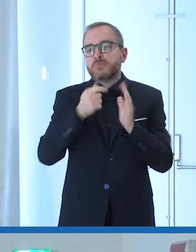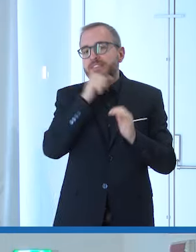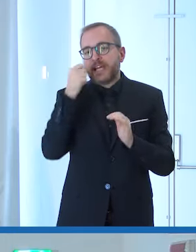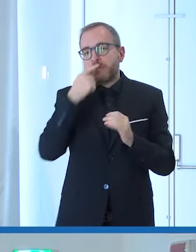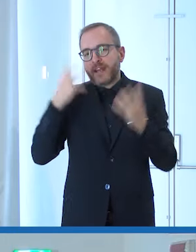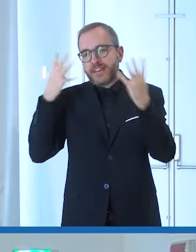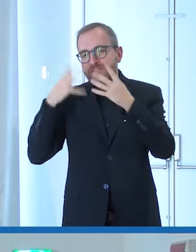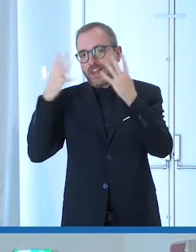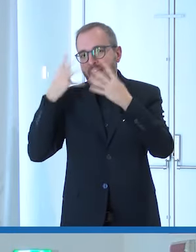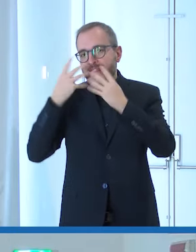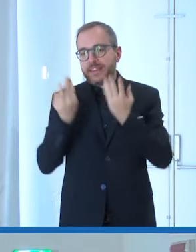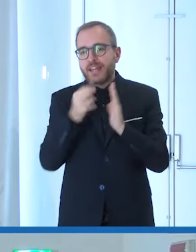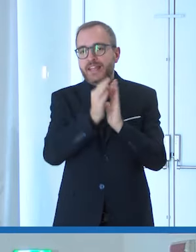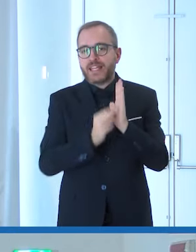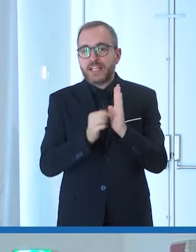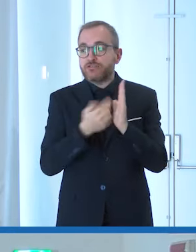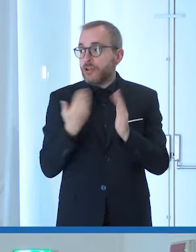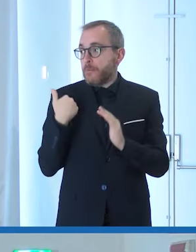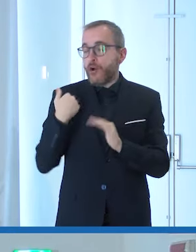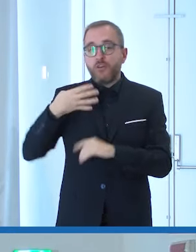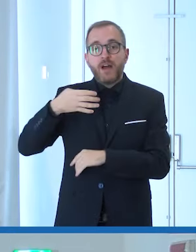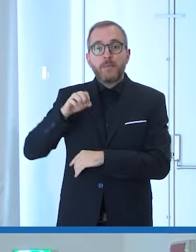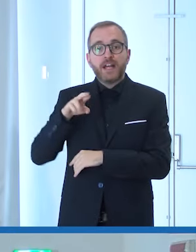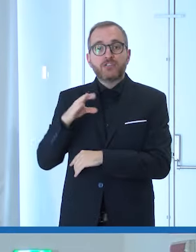indicazioni. Marcello ha detto prima